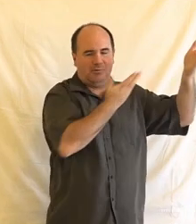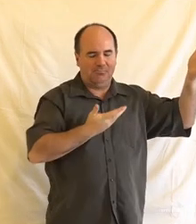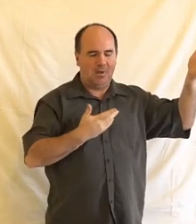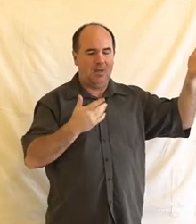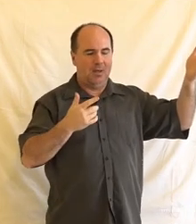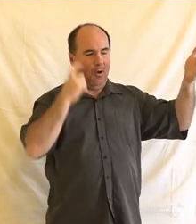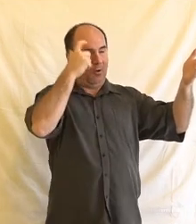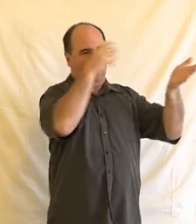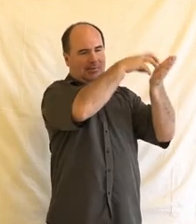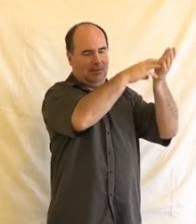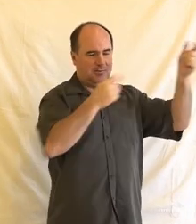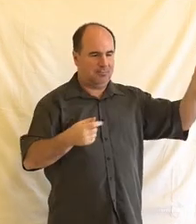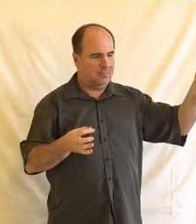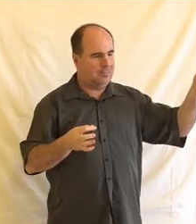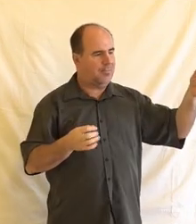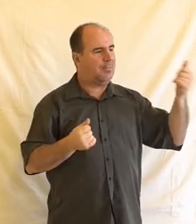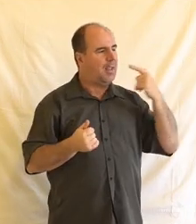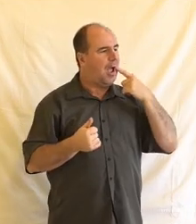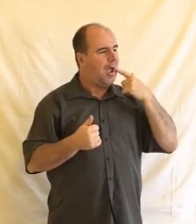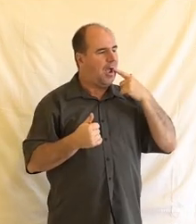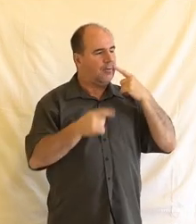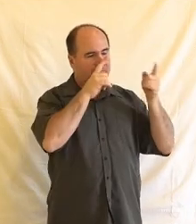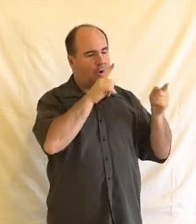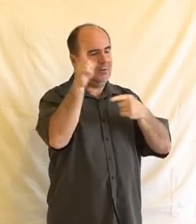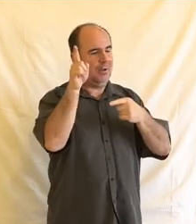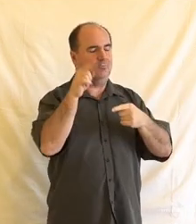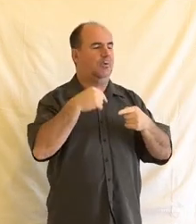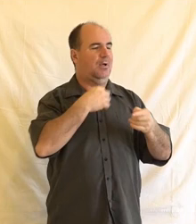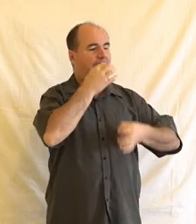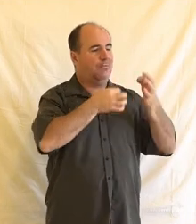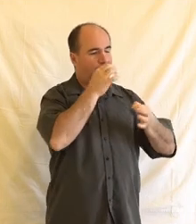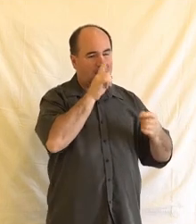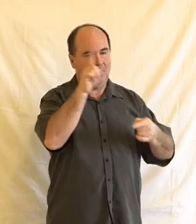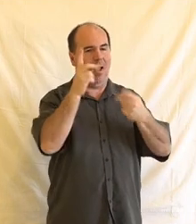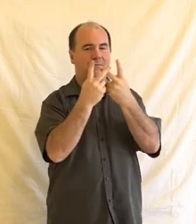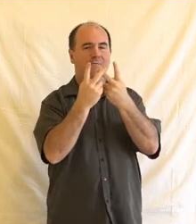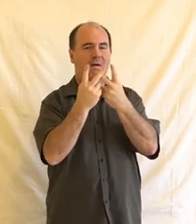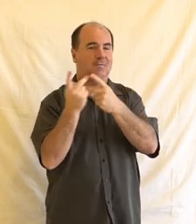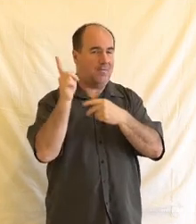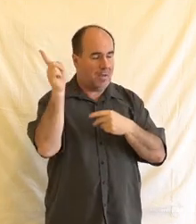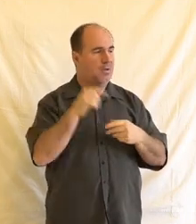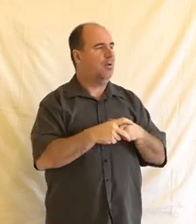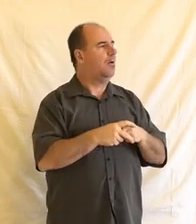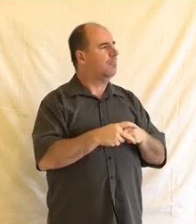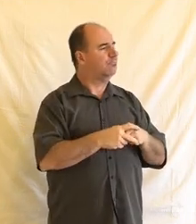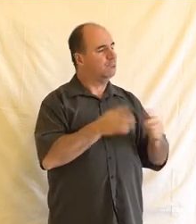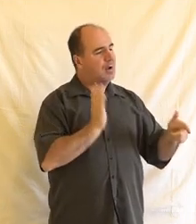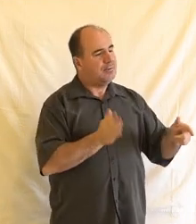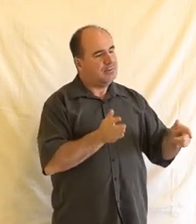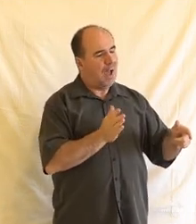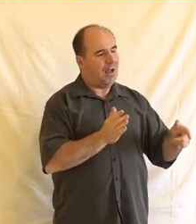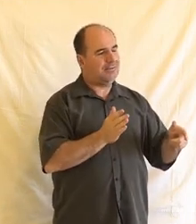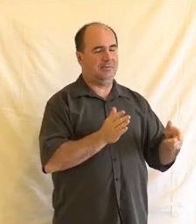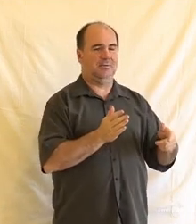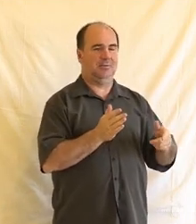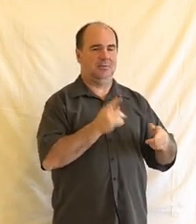mysli automatizaci typu odkazování na informace na webu, často kladené dotazy, chatbotí v zákaznickém servisu, kde je vlastně evidentní